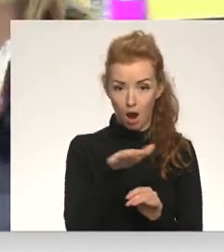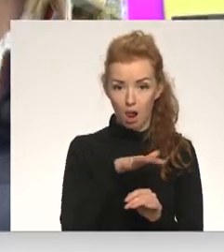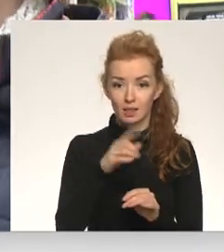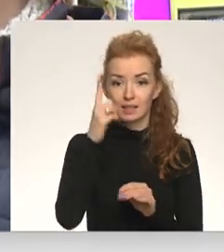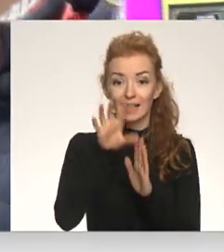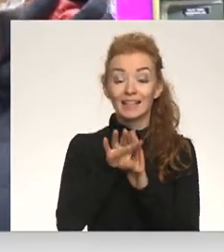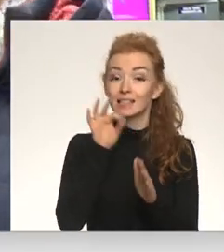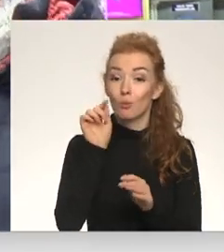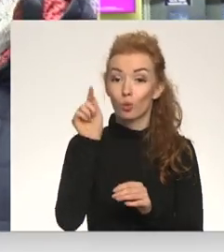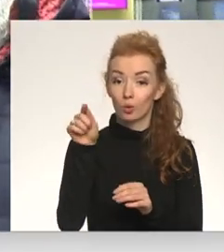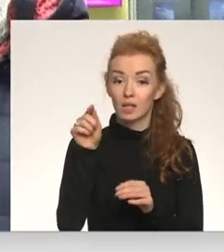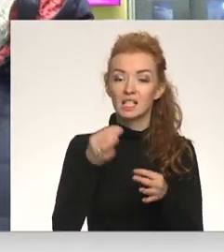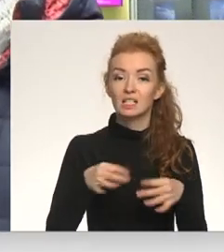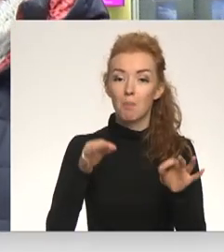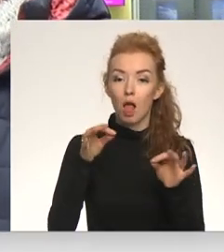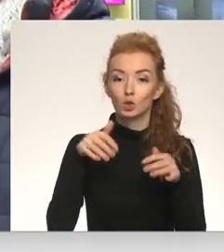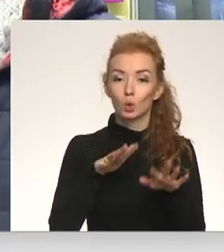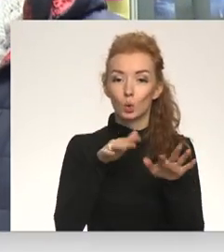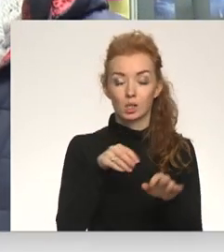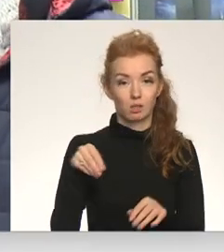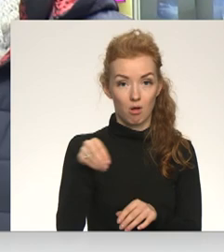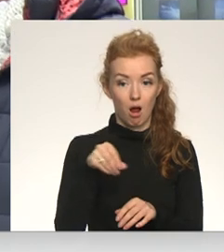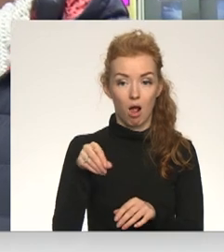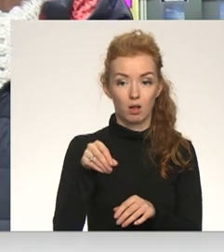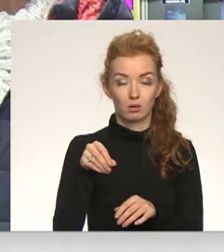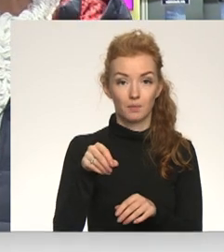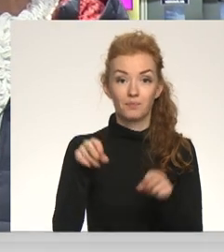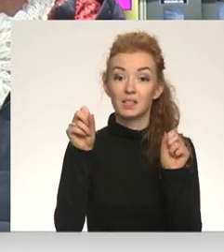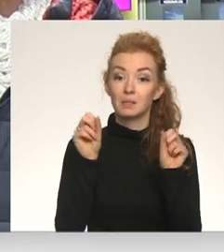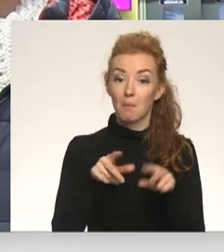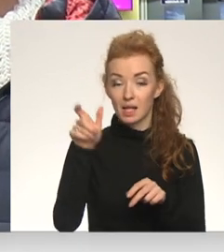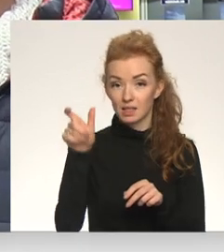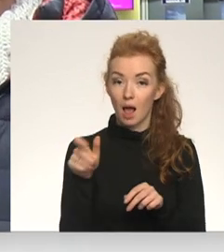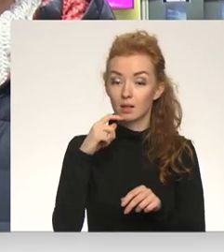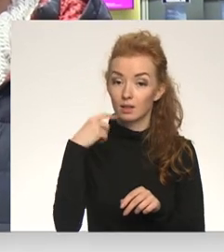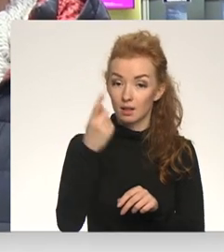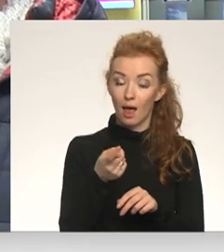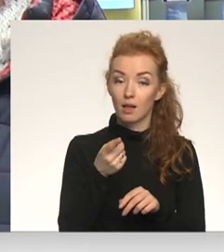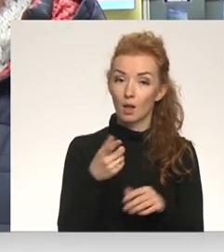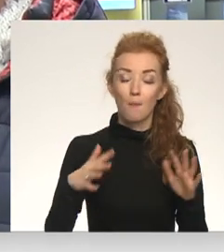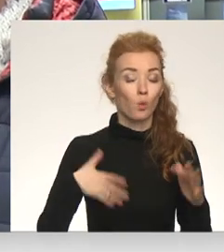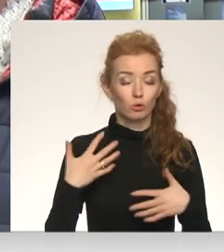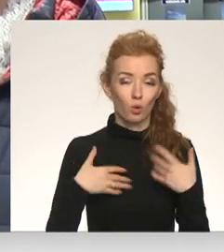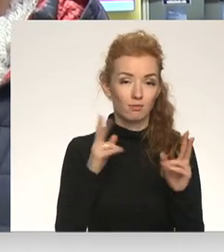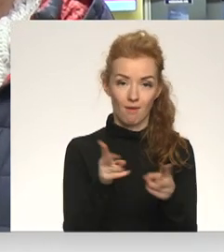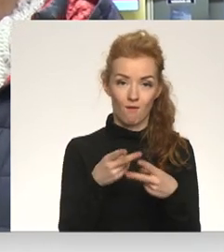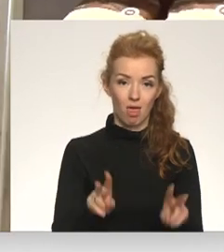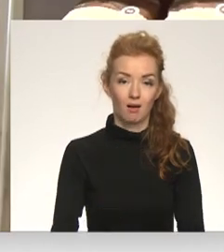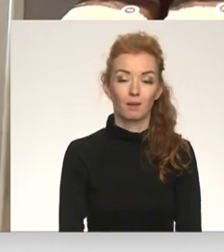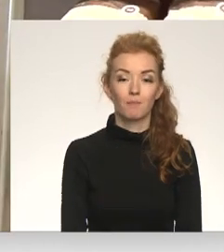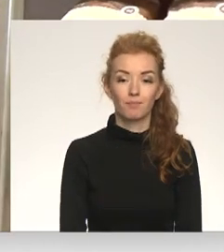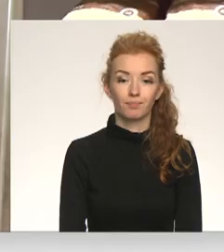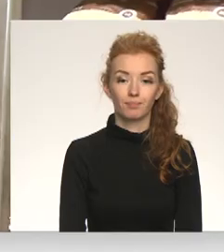izņemot šo smauko jūras sāli. Speciālisti gan teica, ka uztraukam nav pamata.